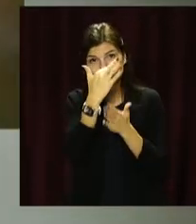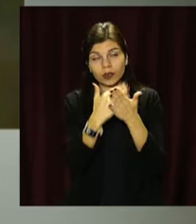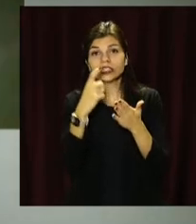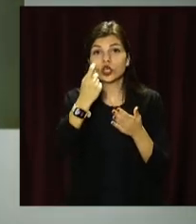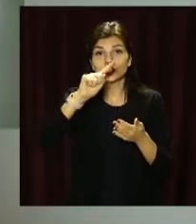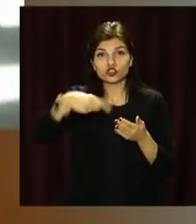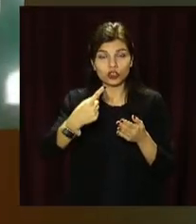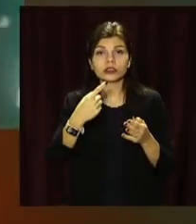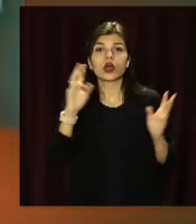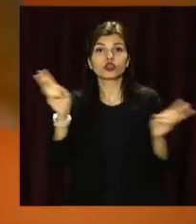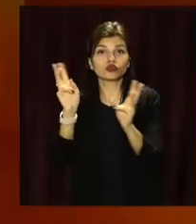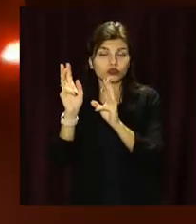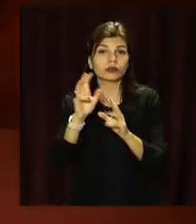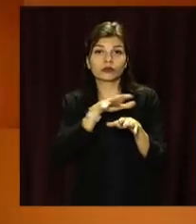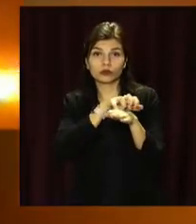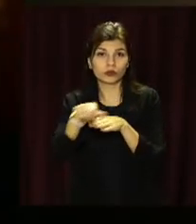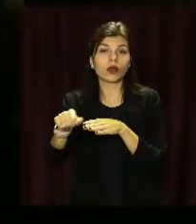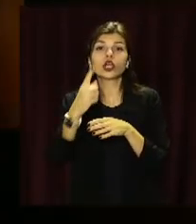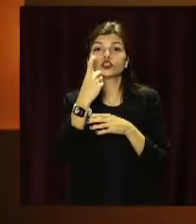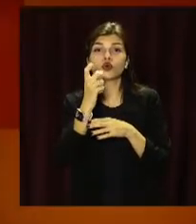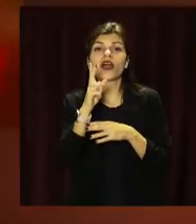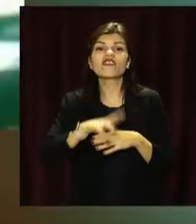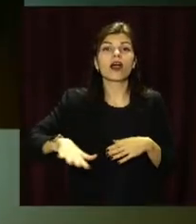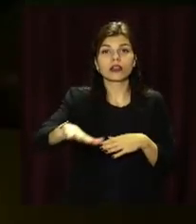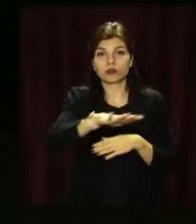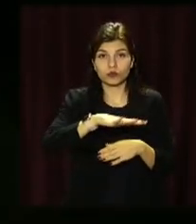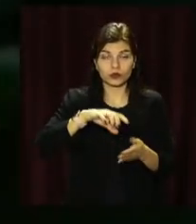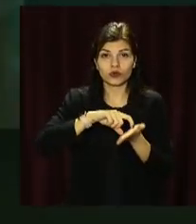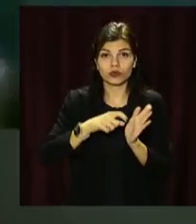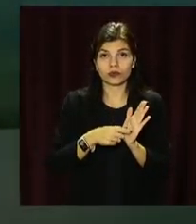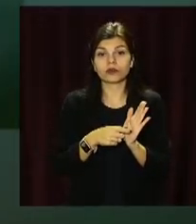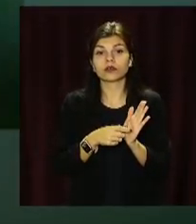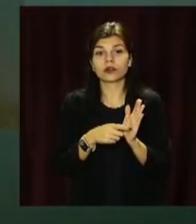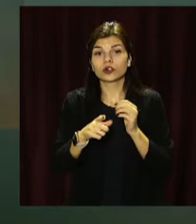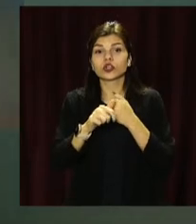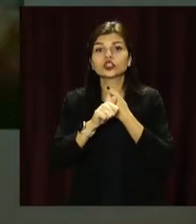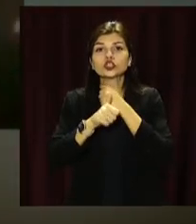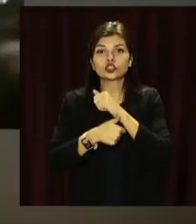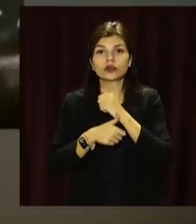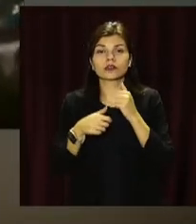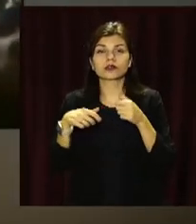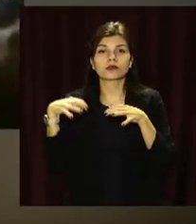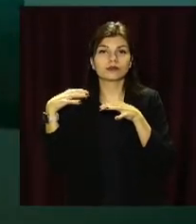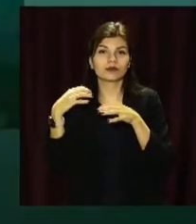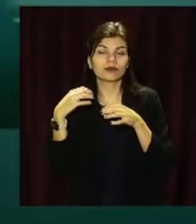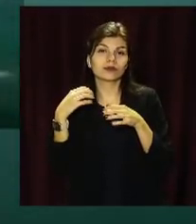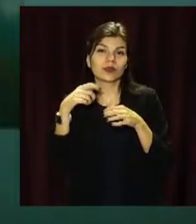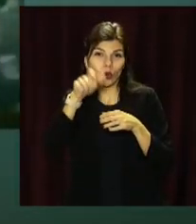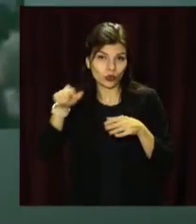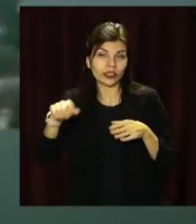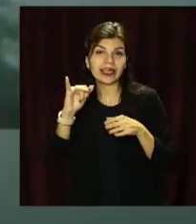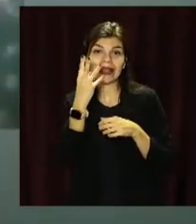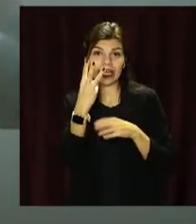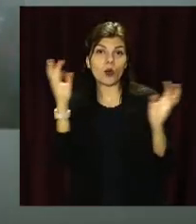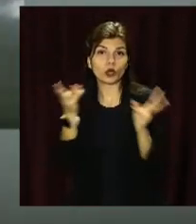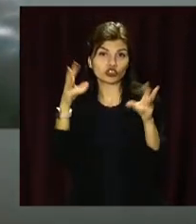рятувальники ліквідували пожежу площею 100 квадратних метрів. В полум'я приборкували 16 вогнеборців та три пожежні машини.